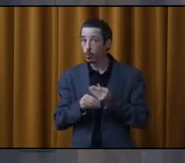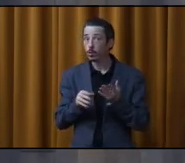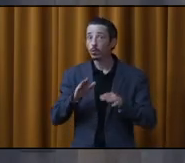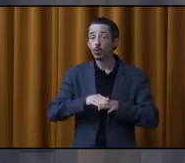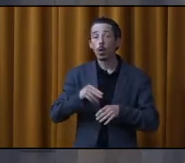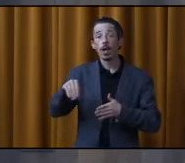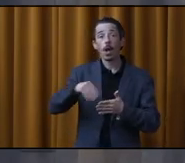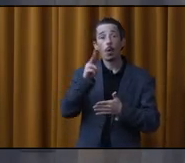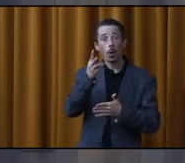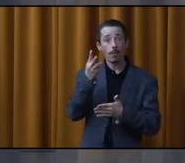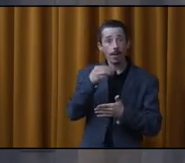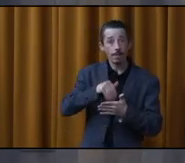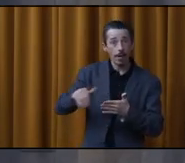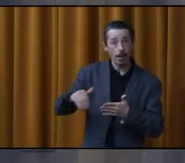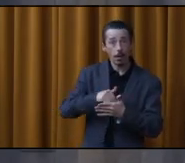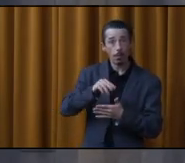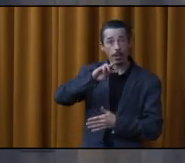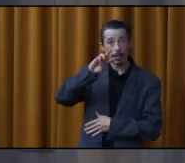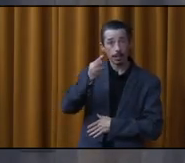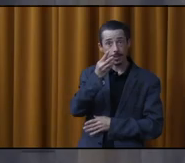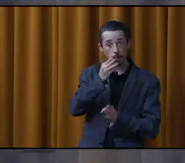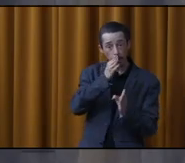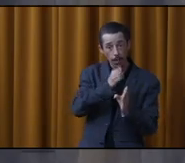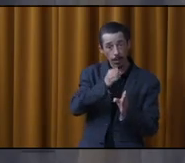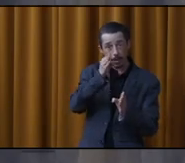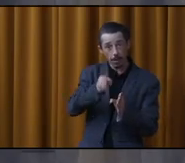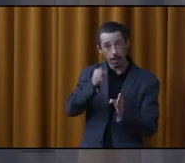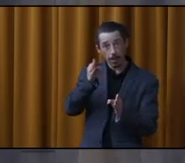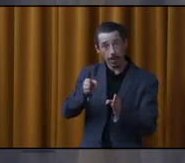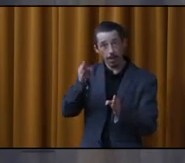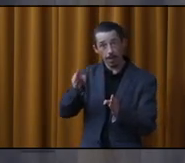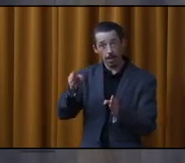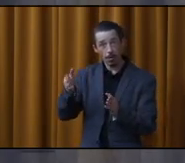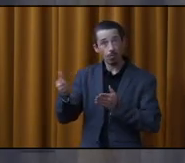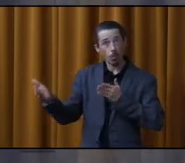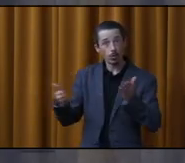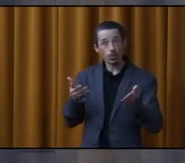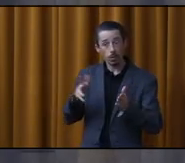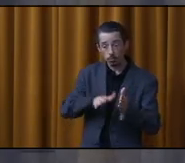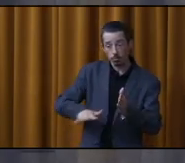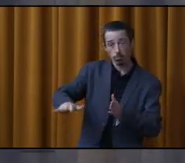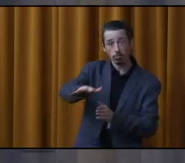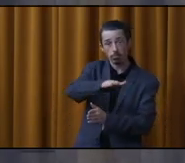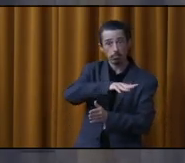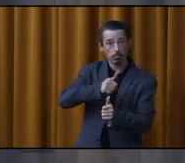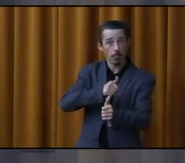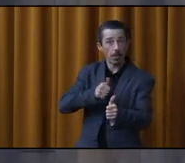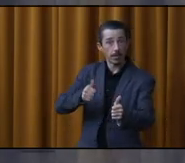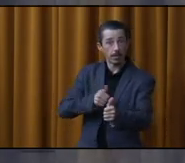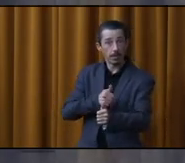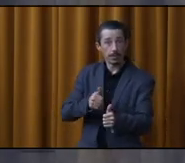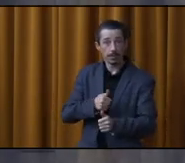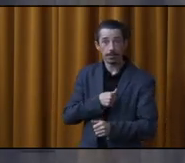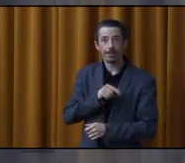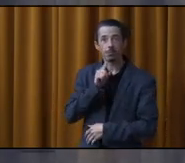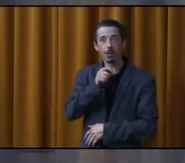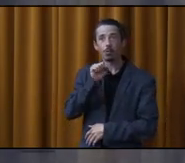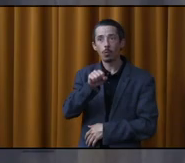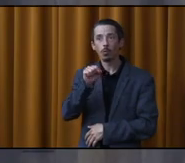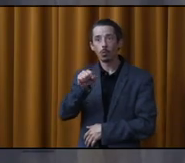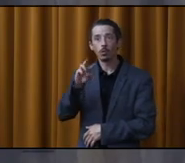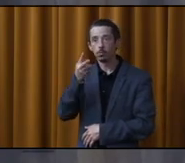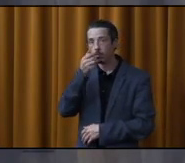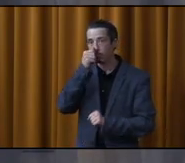rue La Fèvre, après la sixième maison que j'ai faite avec des voisins limitrophes qui étaient en face, j'ai abandonné madame